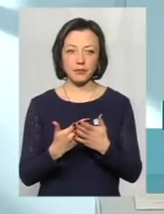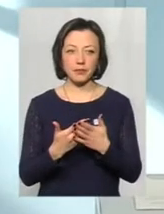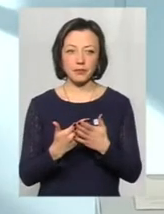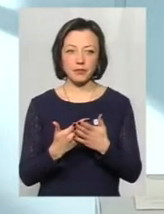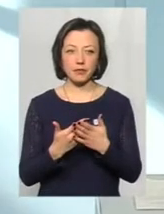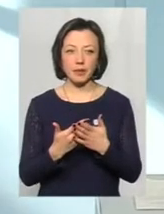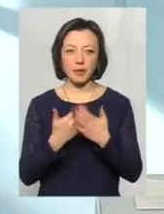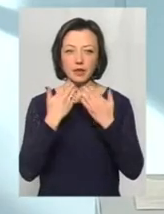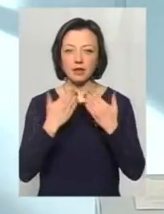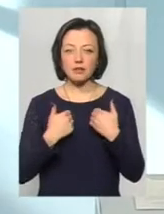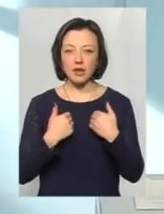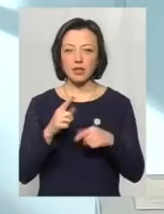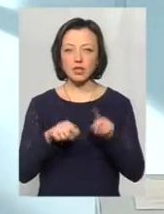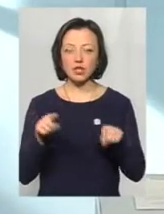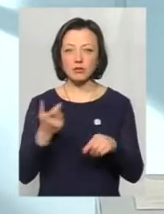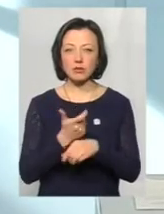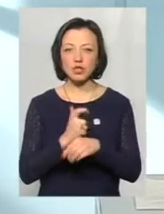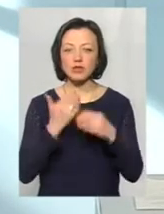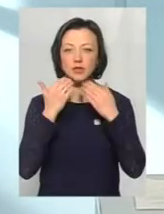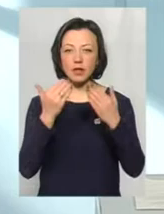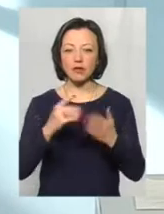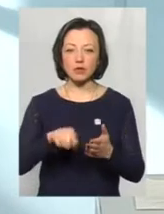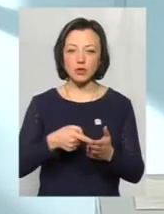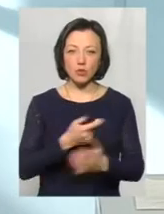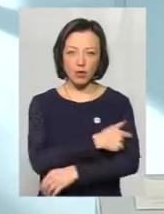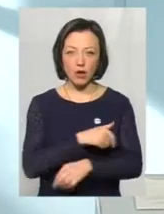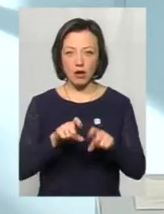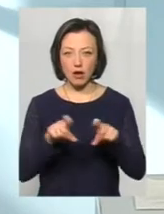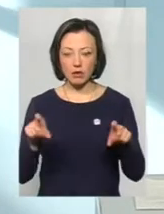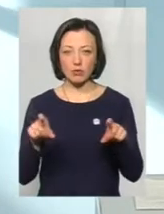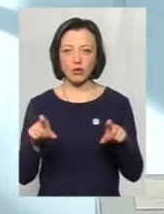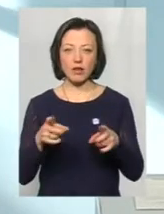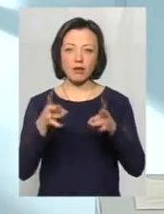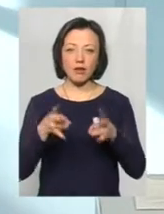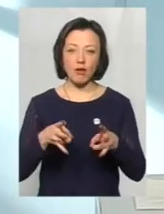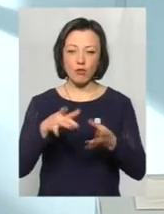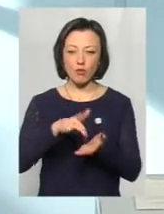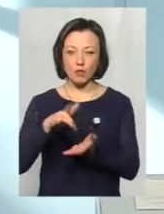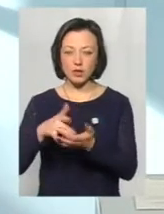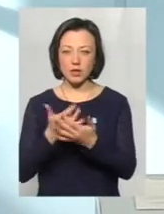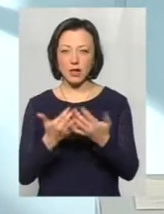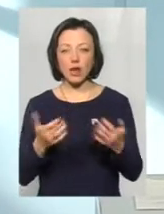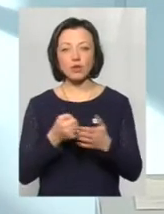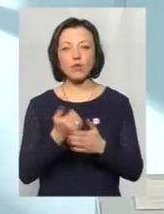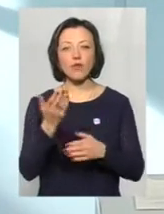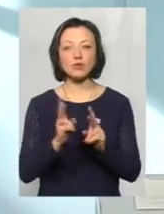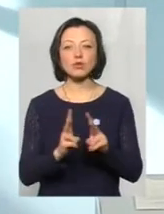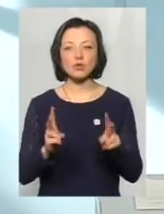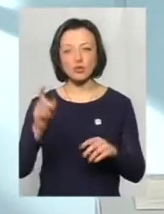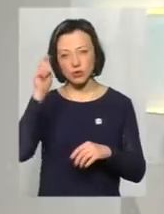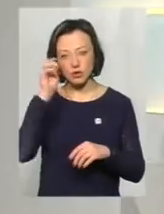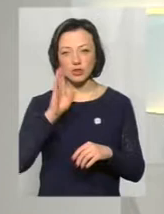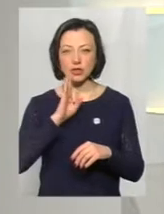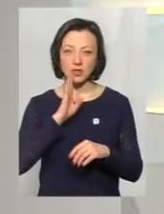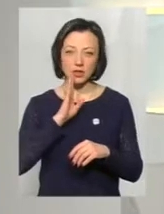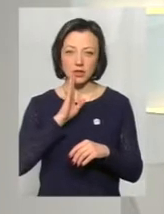Звернень до нас рідше все-таки. Більше звертаються в міську лікарню, в трампунти. Ну, а саме до вас хто? Чоловіки